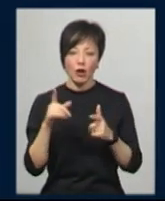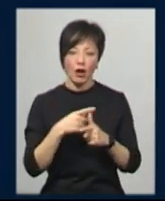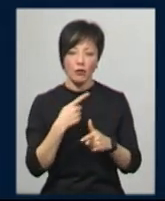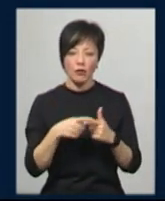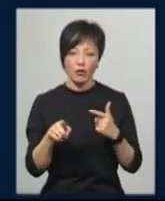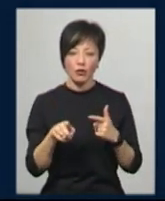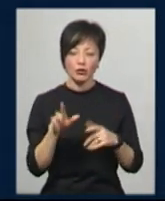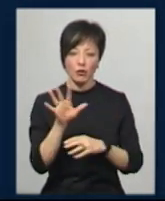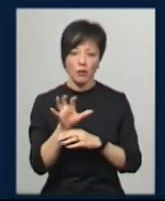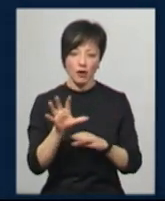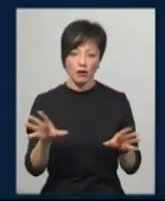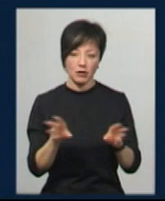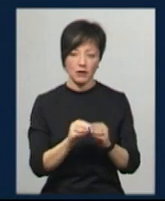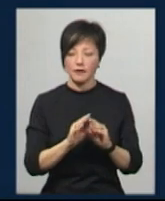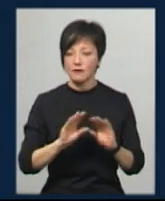вигляти собаку.